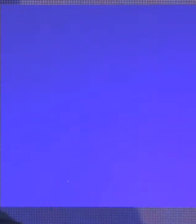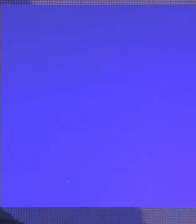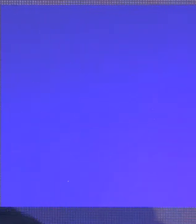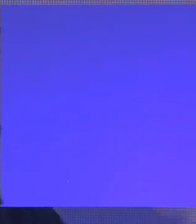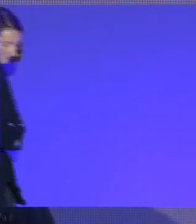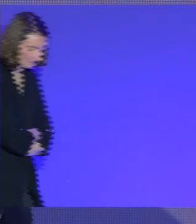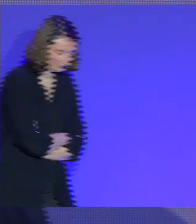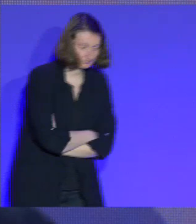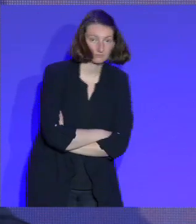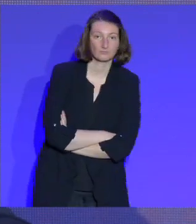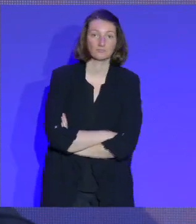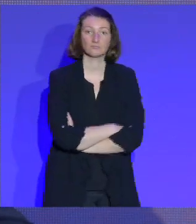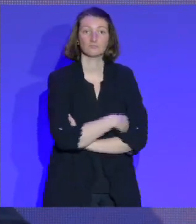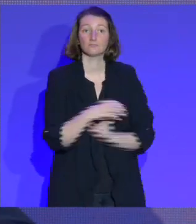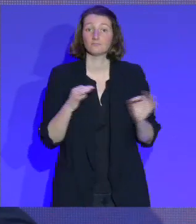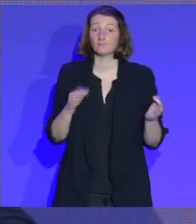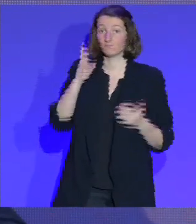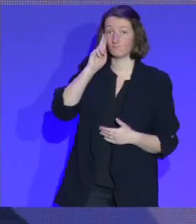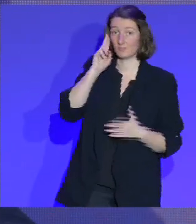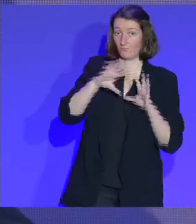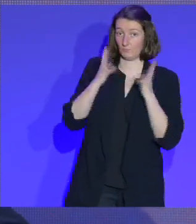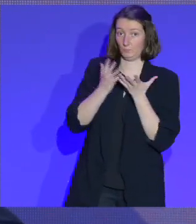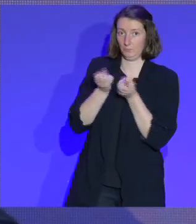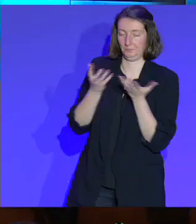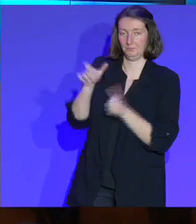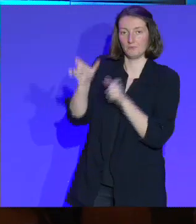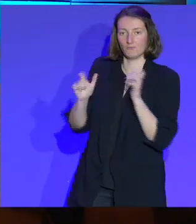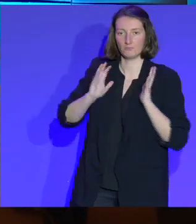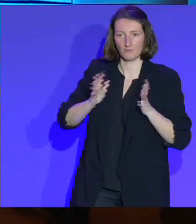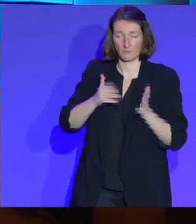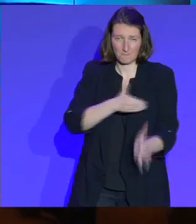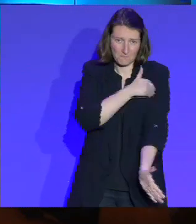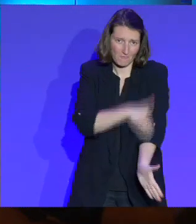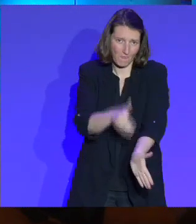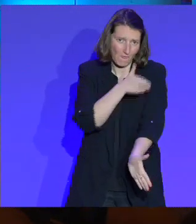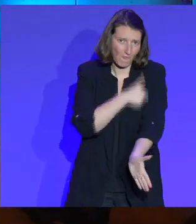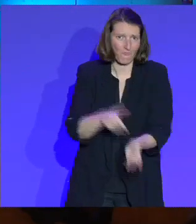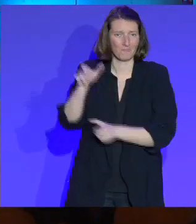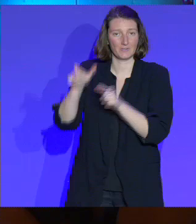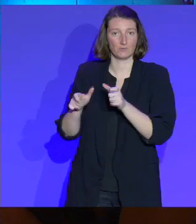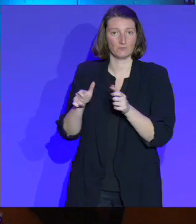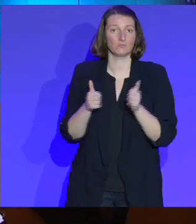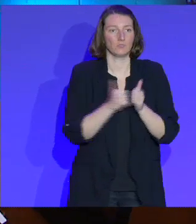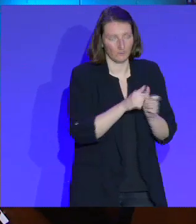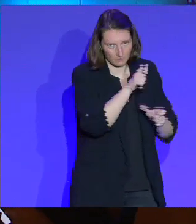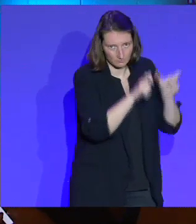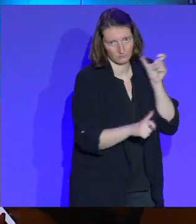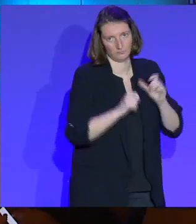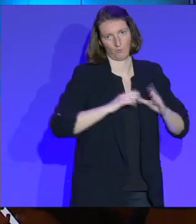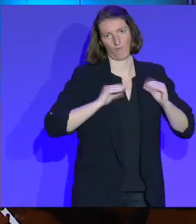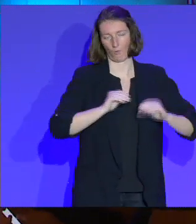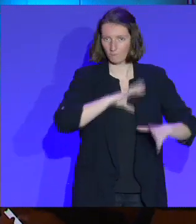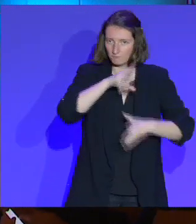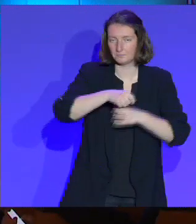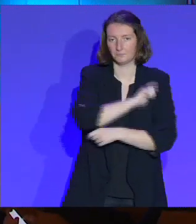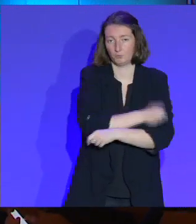bénévoles. Et beaucoup, beaucoup plus, heureusement, de pratiquantes et de pratiquants. Il faut qu'à un moment donné, on